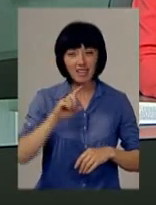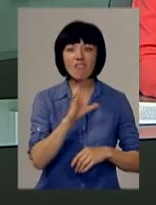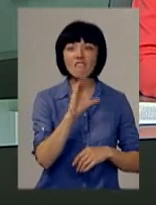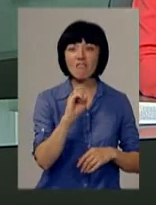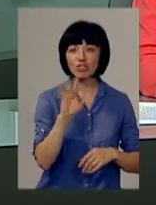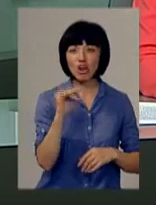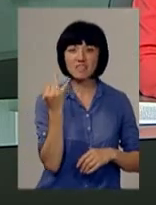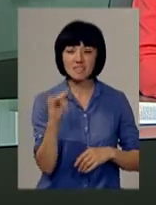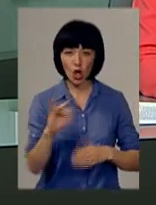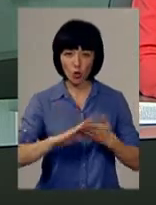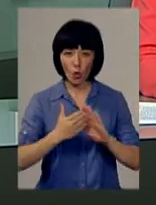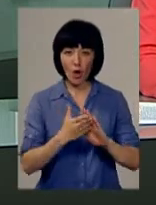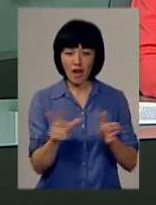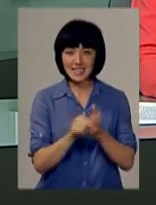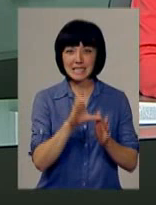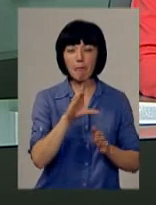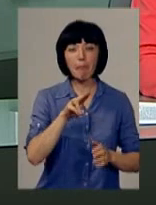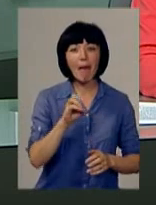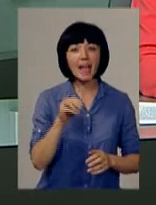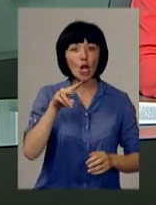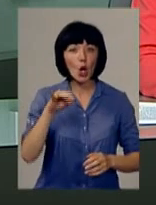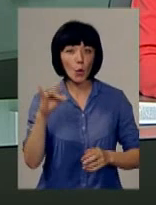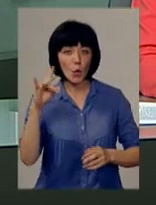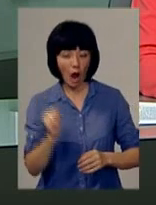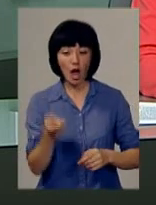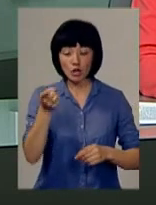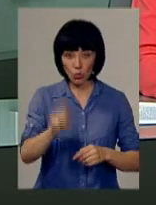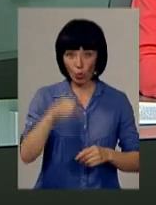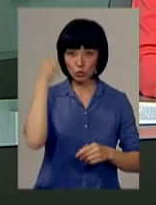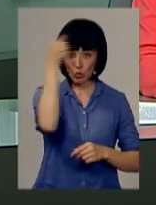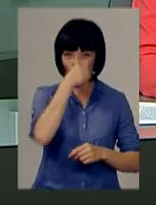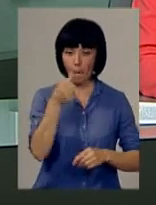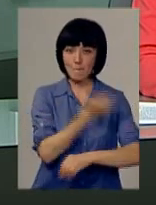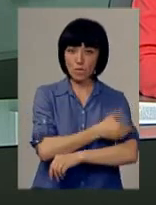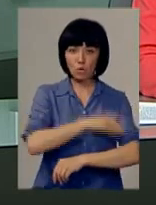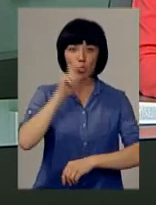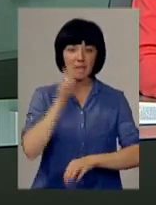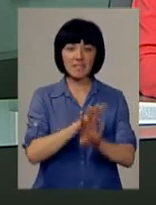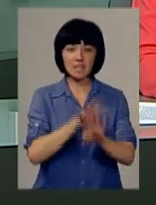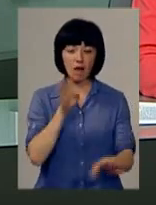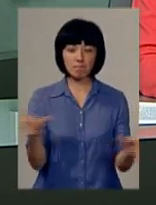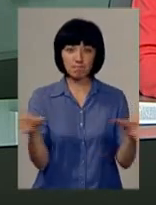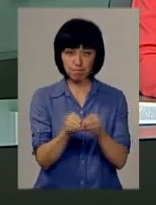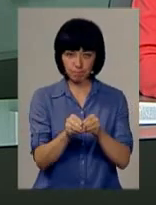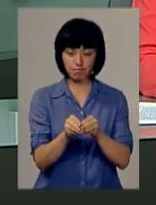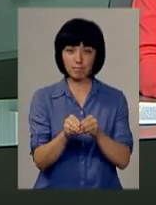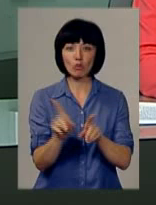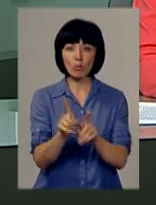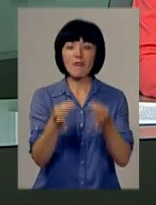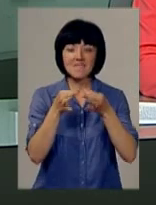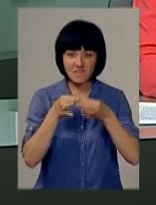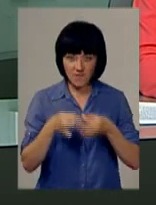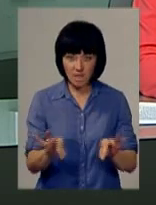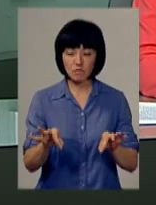головним отаманом ОНР Симоном Петлюрою. Того ж року польсько-українські війська рушили у спільний похід, аби визволити